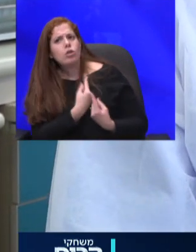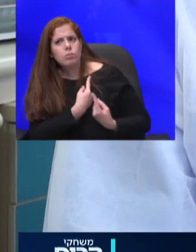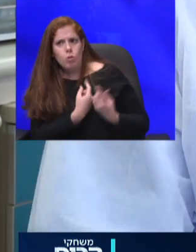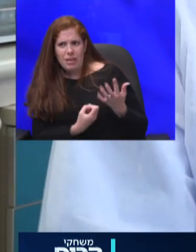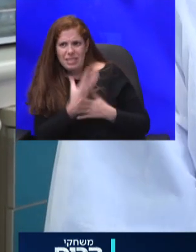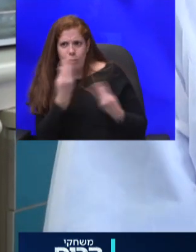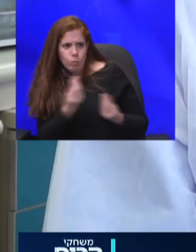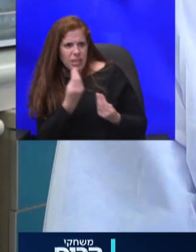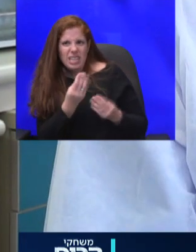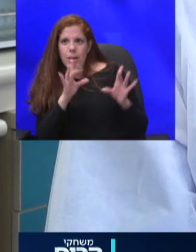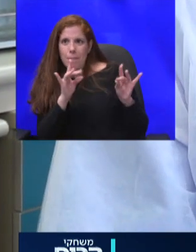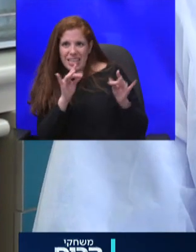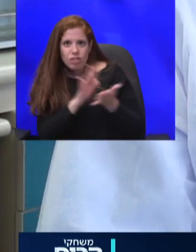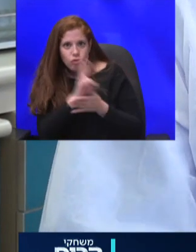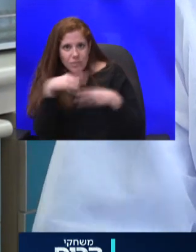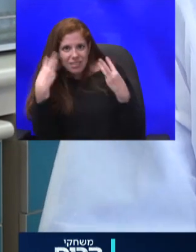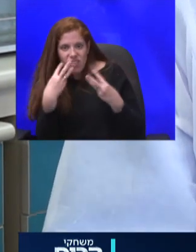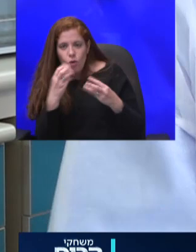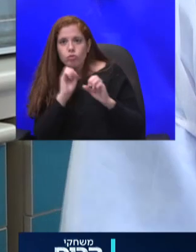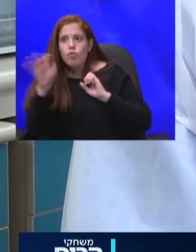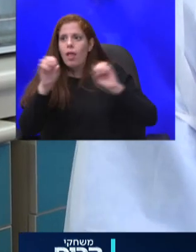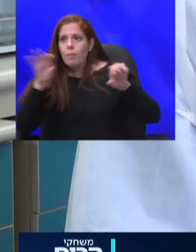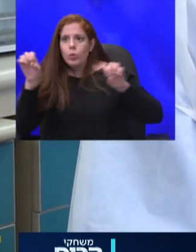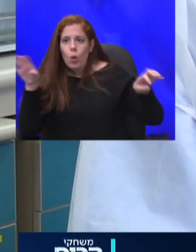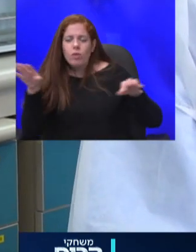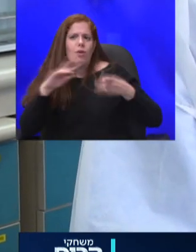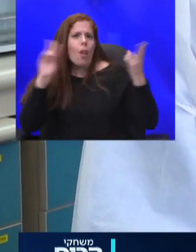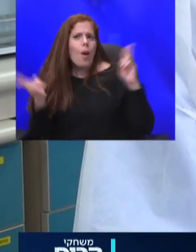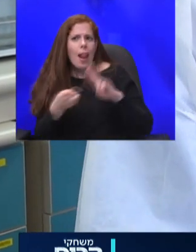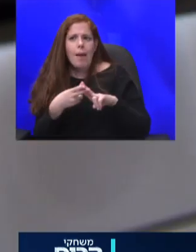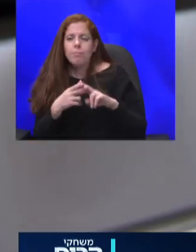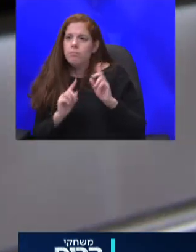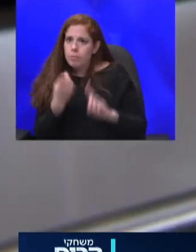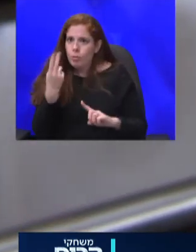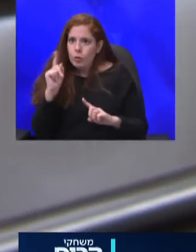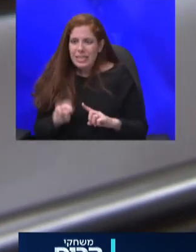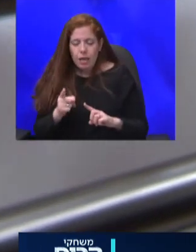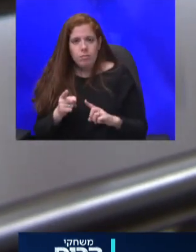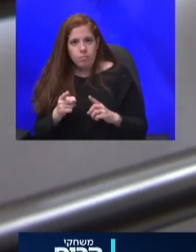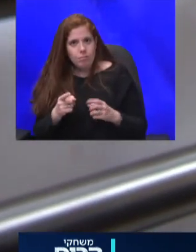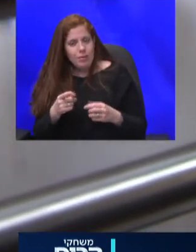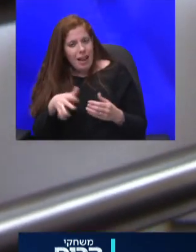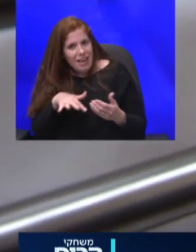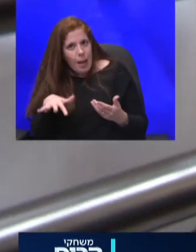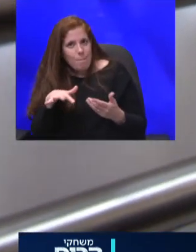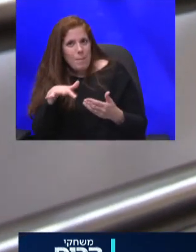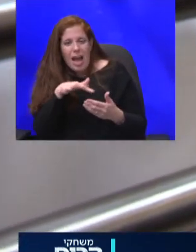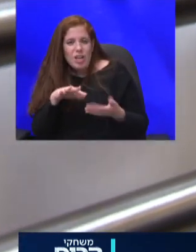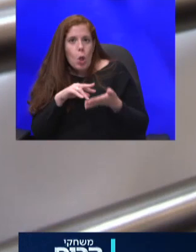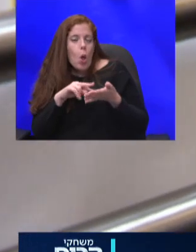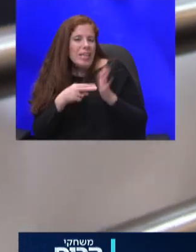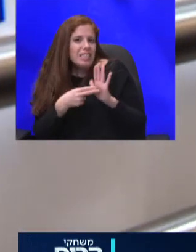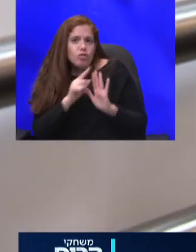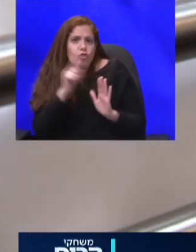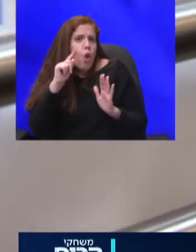שפות שולחים אותו לכל עולם, מתמודדים כלומר פתאום היינו צריכים לקיים מערכת לוגיסטית שכמעט לא תכננו והיא צמחה